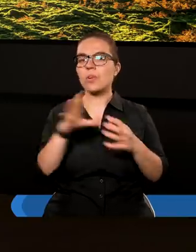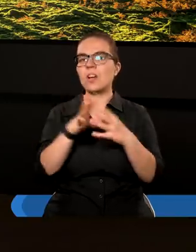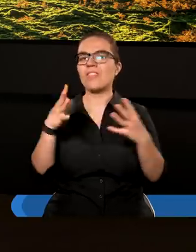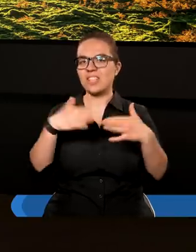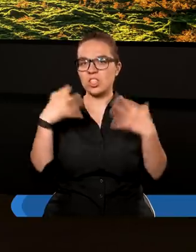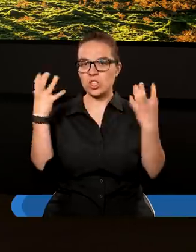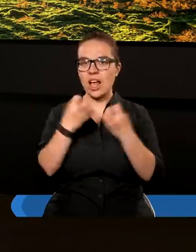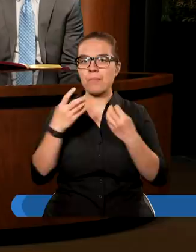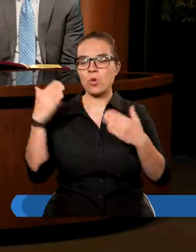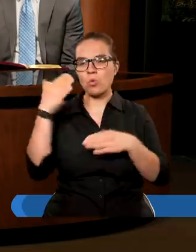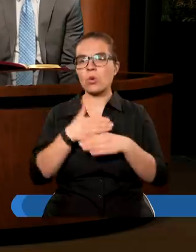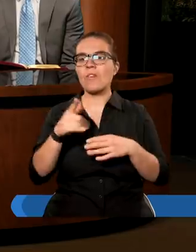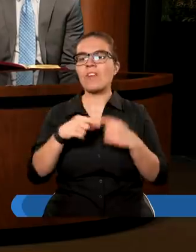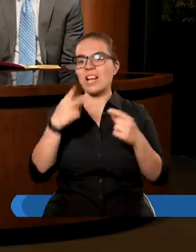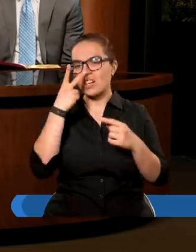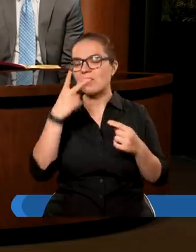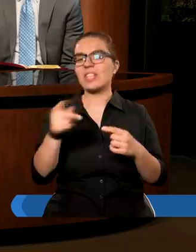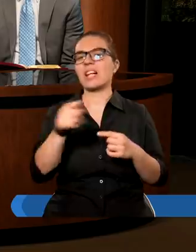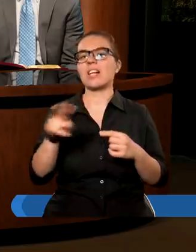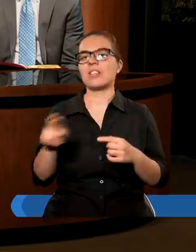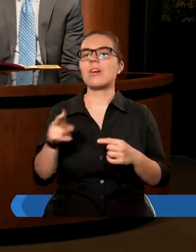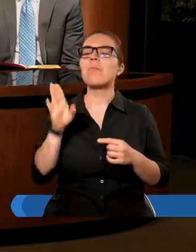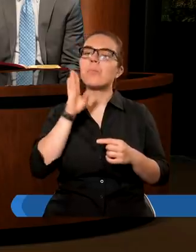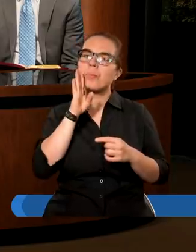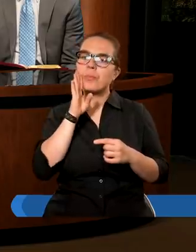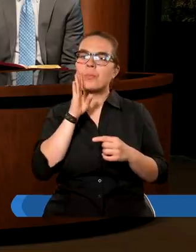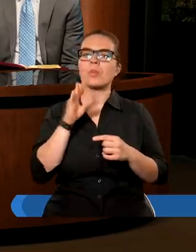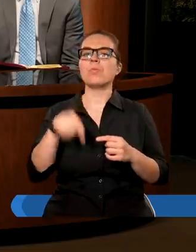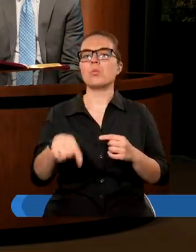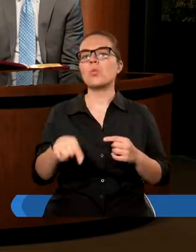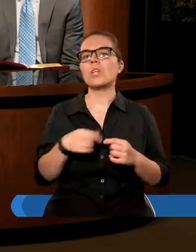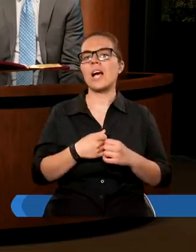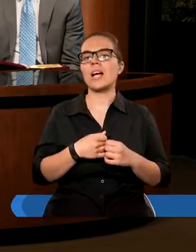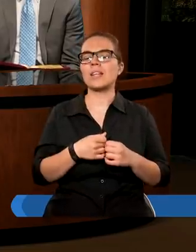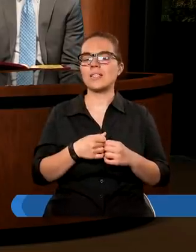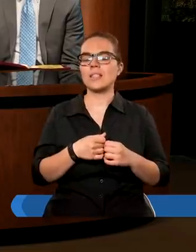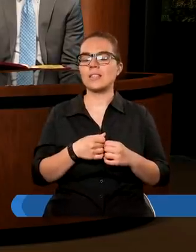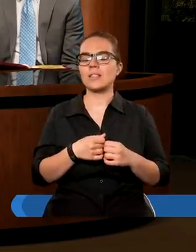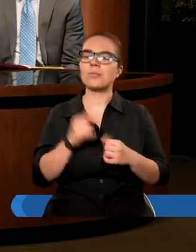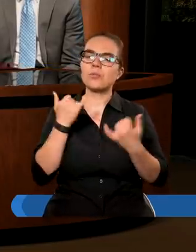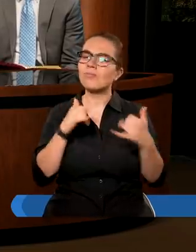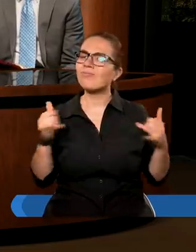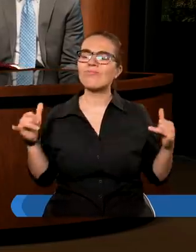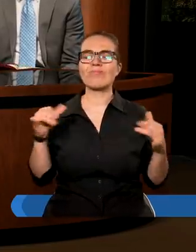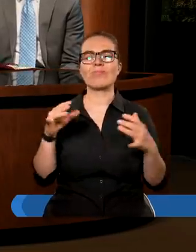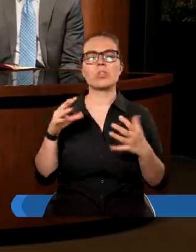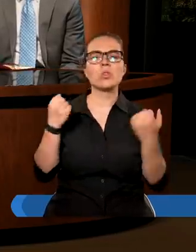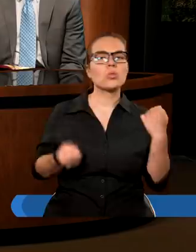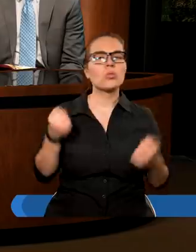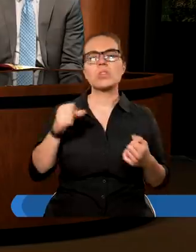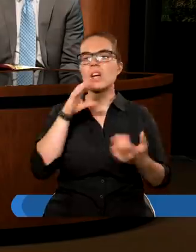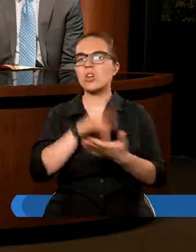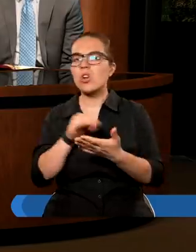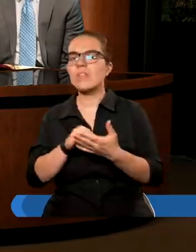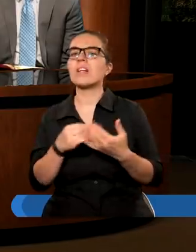noc, te gwiazdy widać. I podobnie tutaj to trudne doświadczenia, trudne wydarzenia